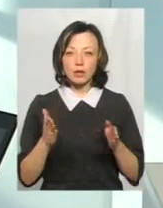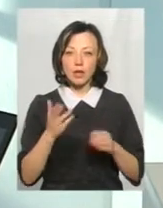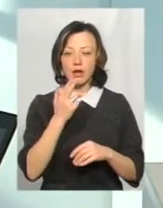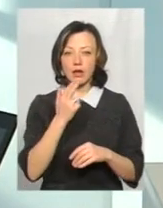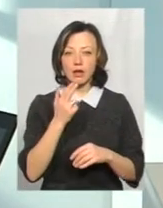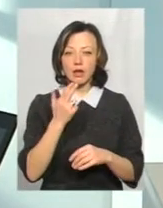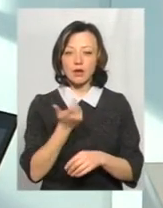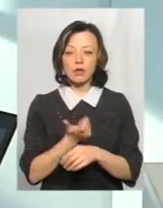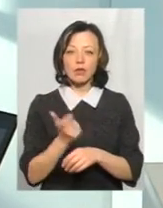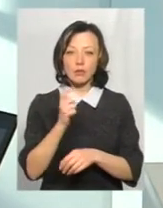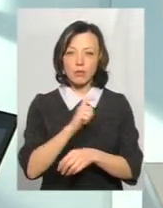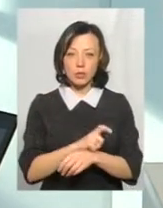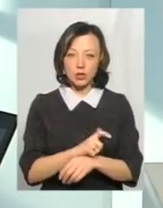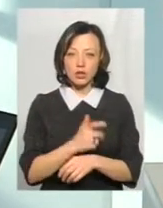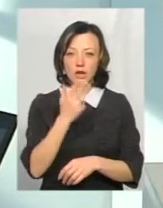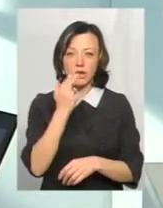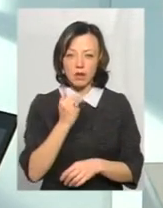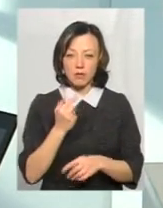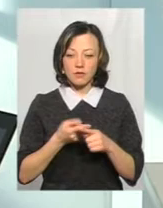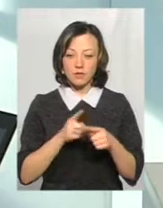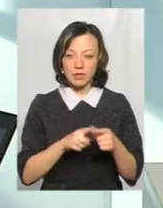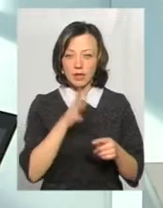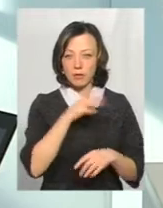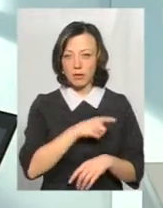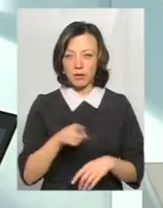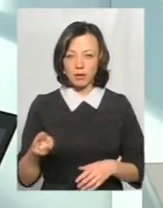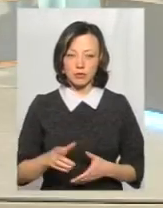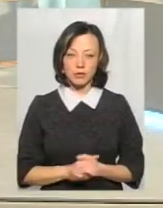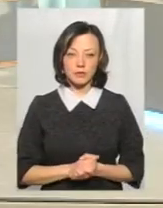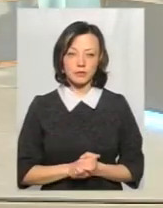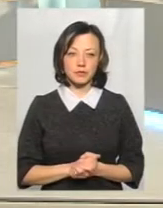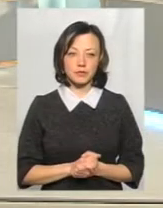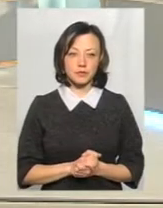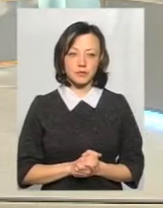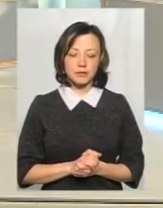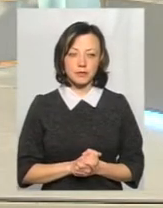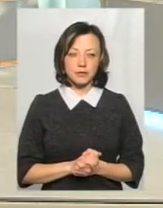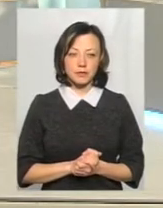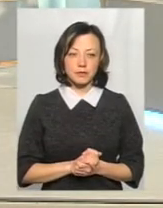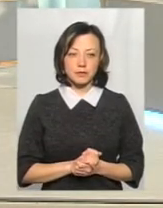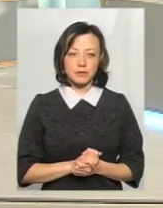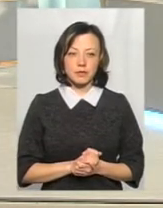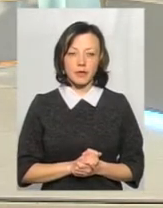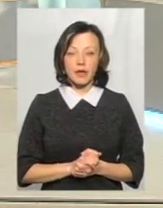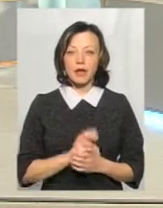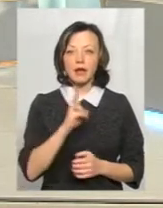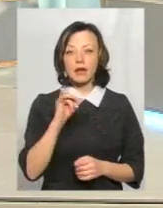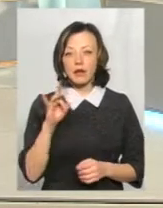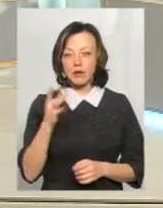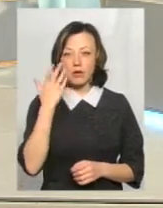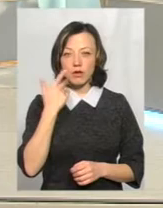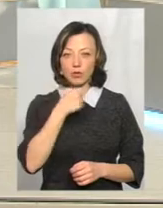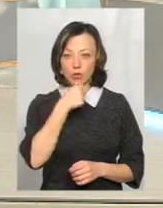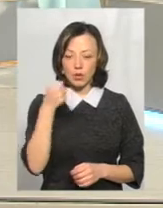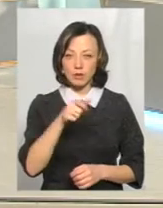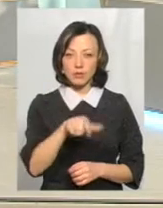буде, домінувати вірус грипу в епідсезоні. А з приводу корі? Коли саме? приводу корі.